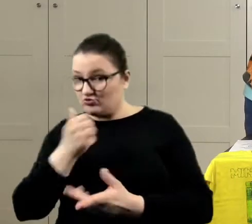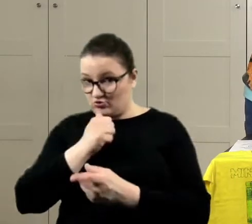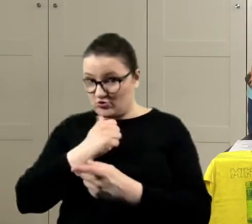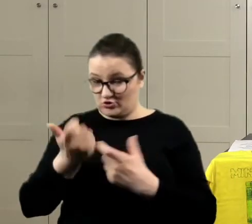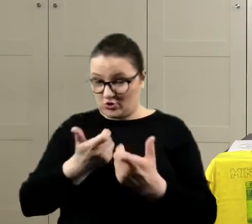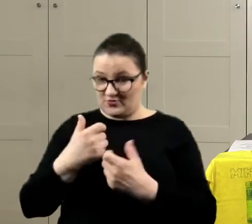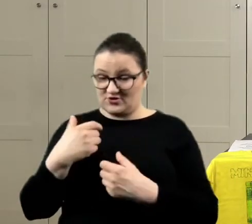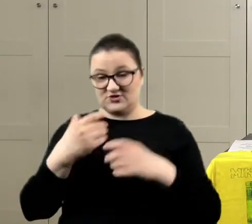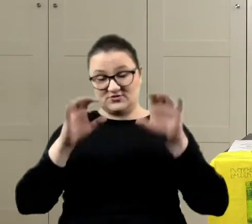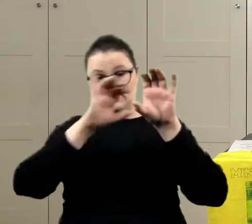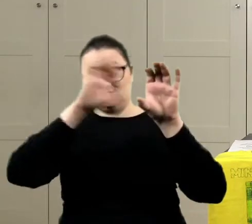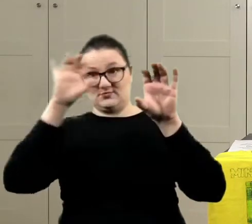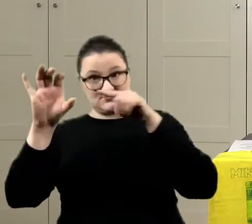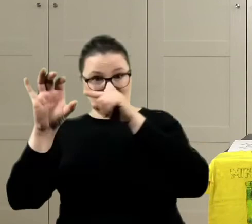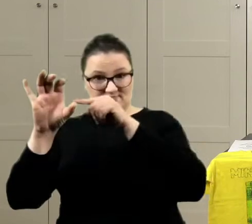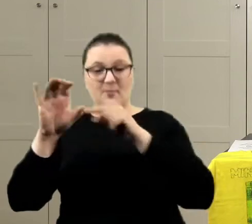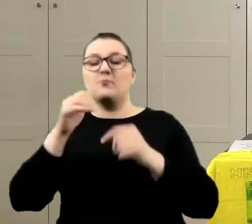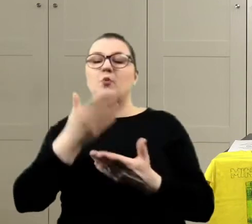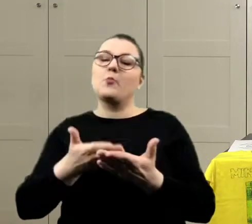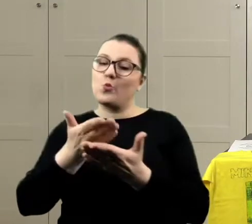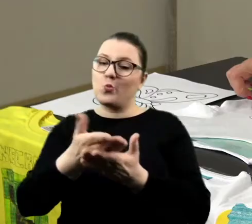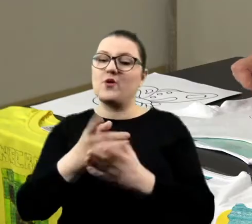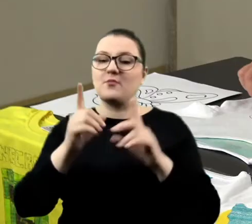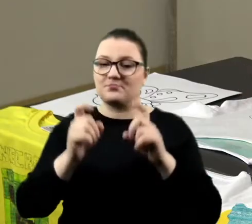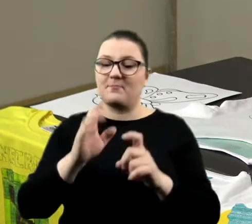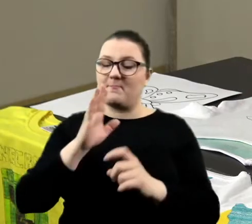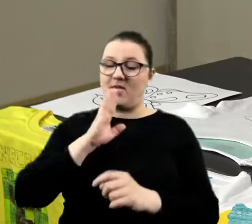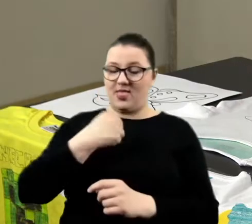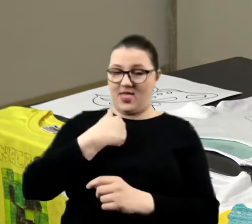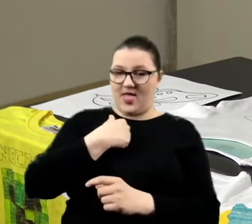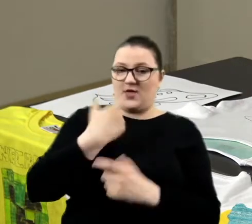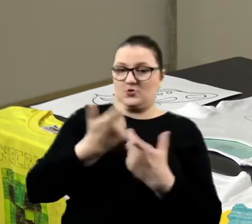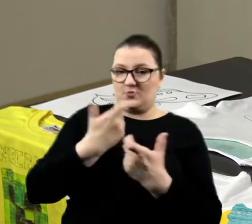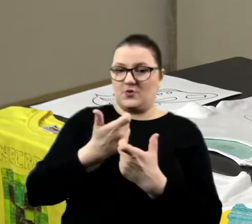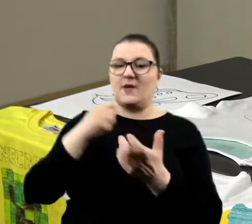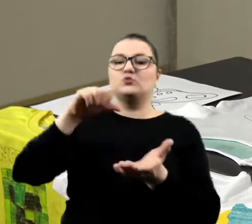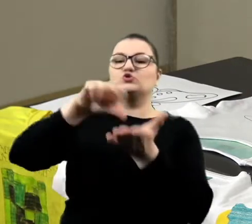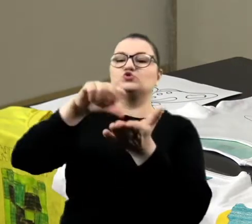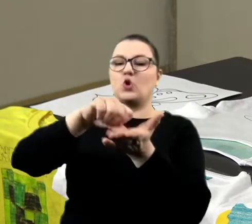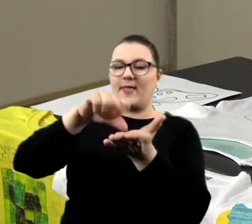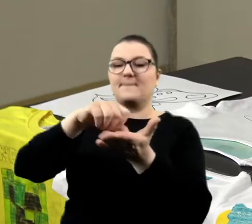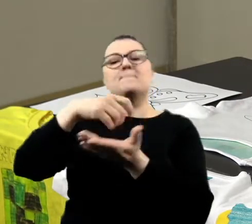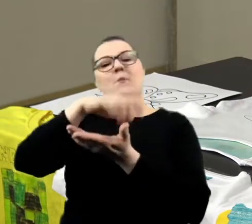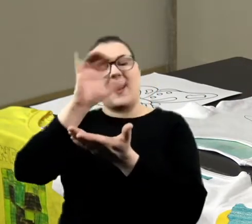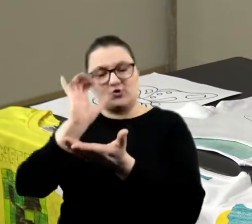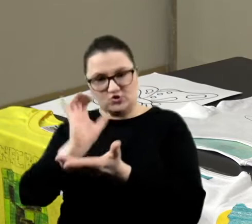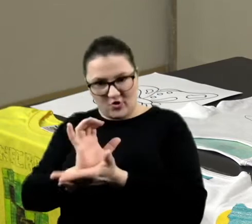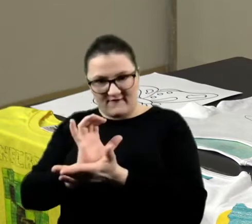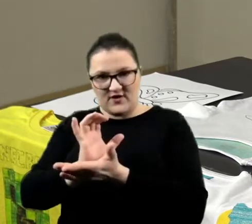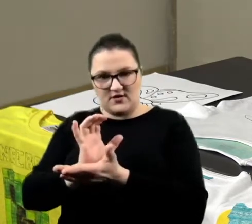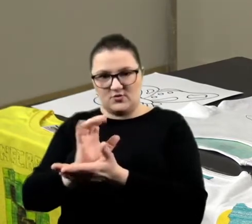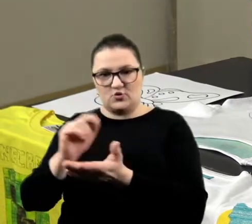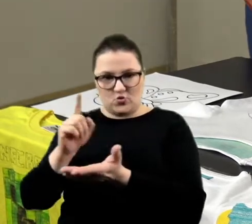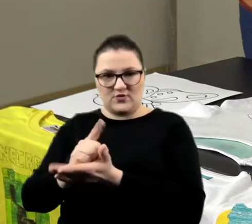Proponuję zacząć tak jak ja. Najpierw zrobić tą środkową część tym naszym pomarańczowym, który nam się tu